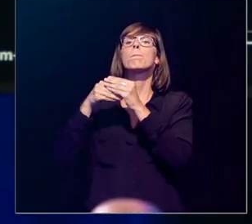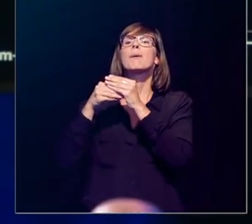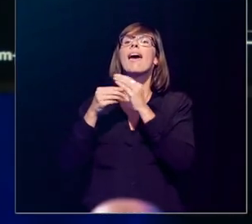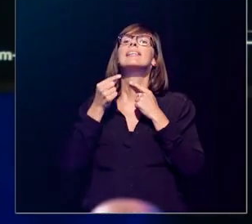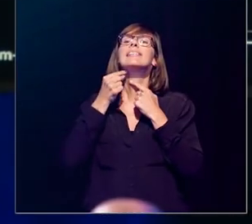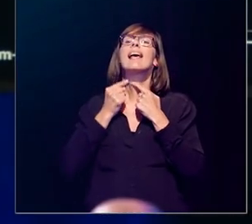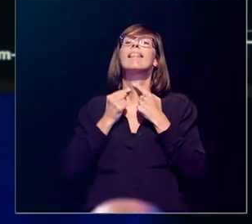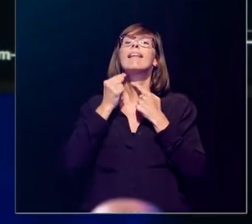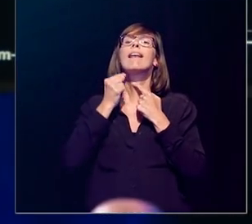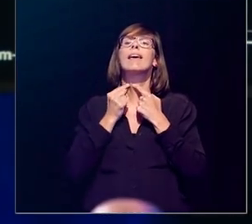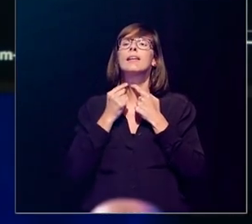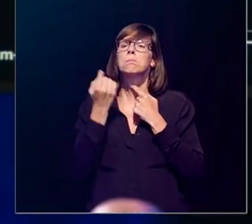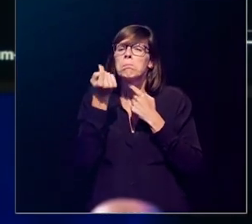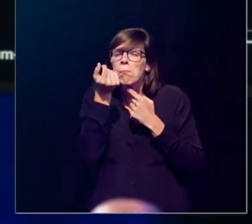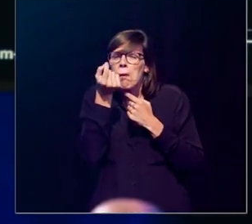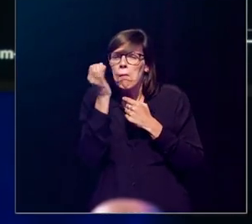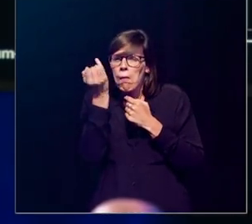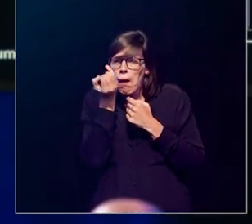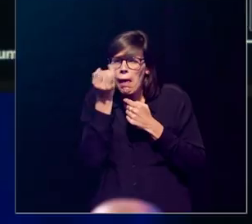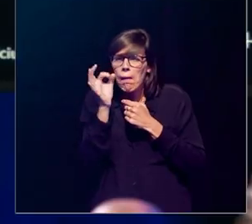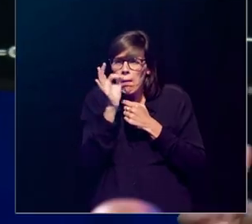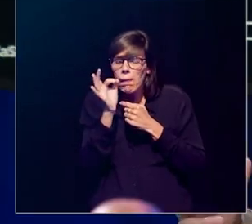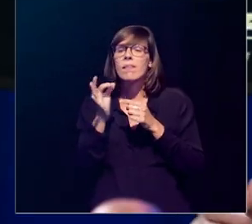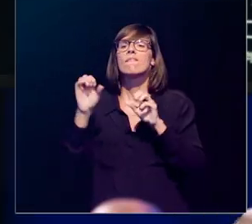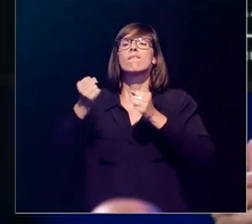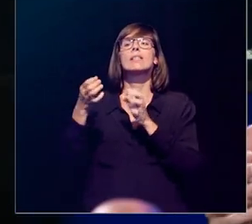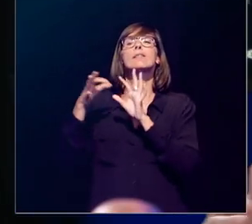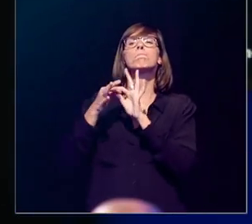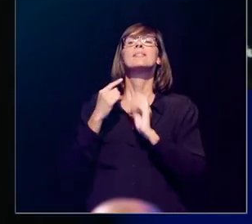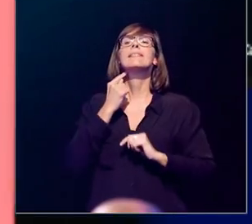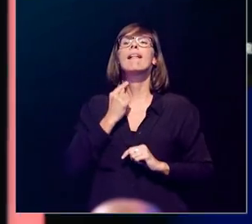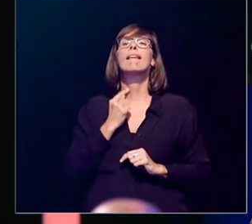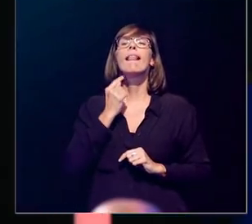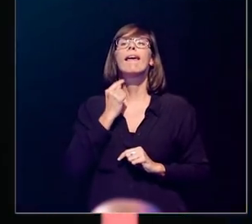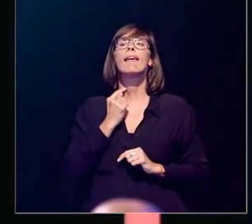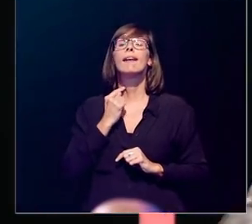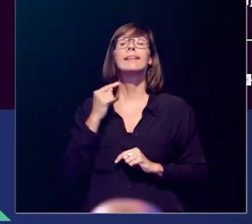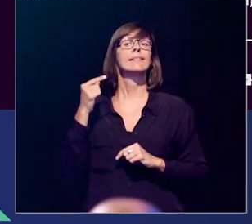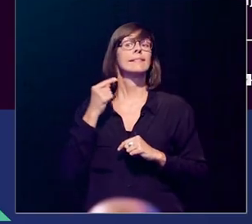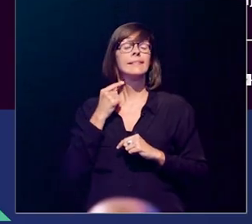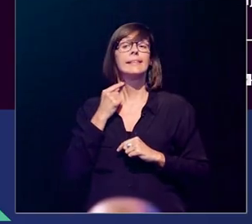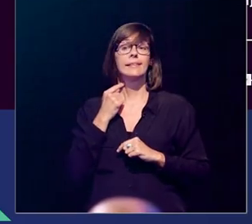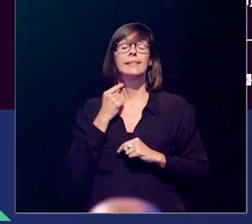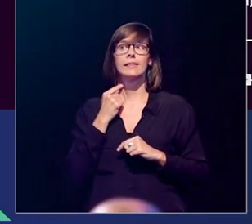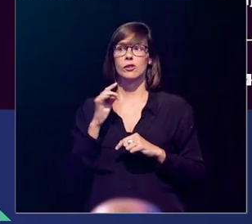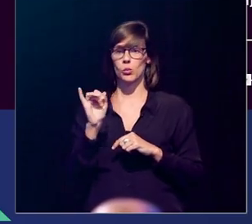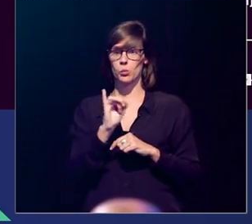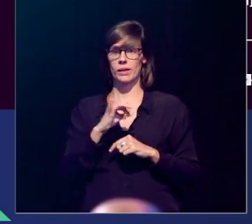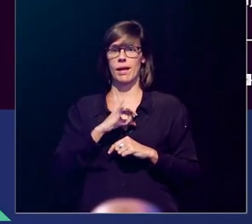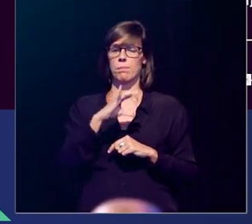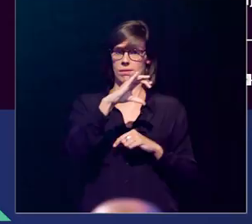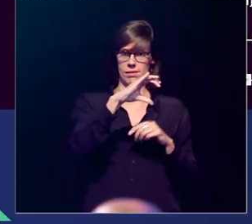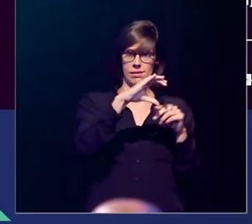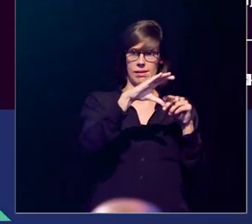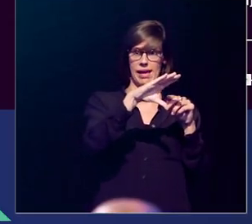Namelijk de bijschildklieren, ertgrote kliertjes, die aan je schildklier hangen. En die bijschildkliertjes